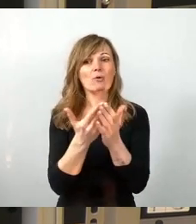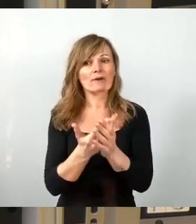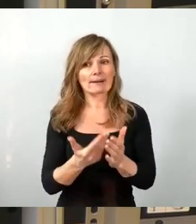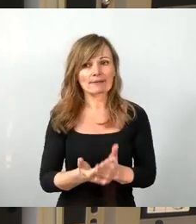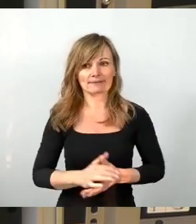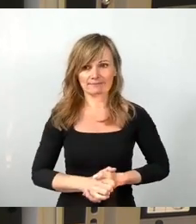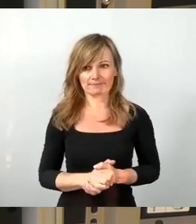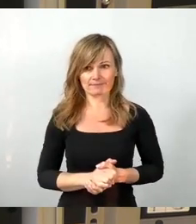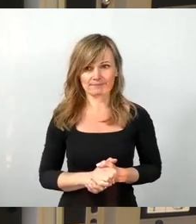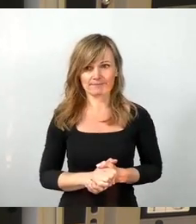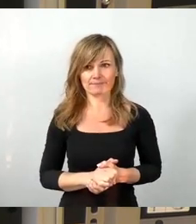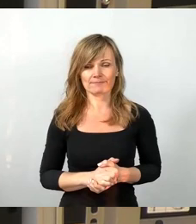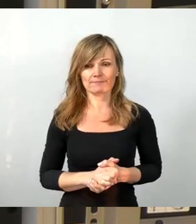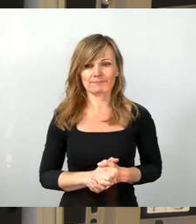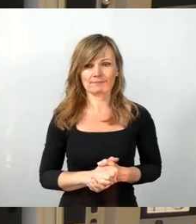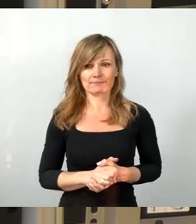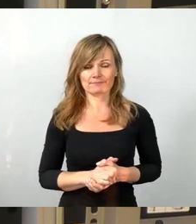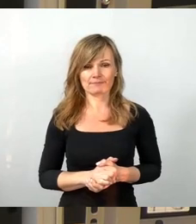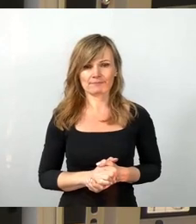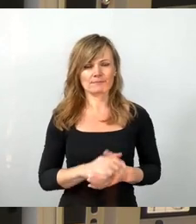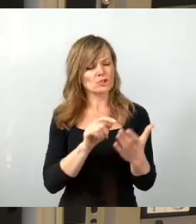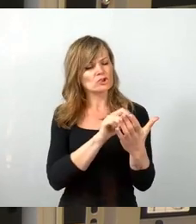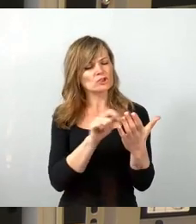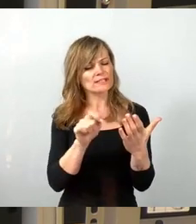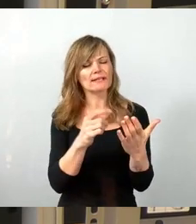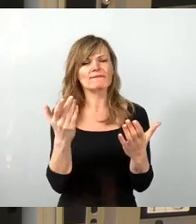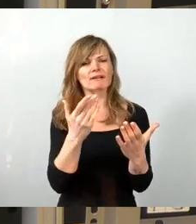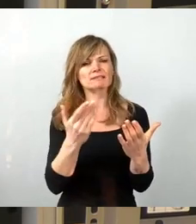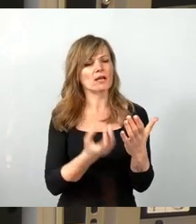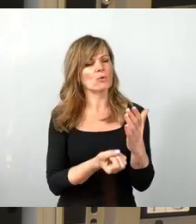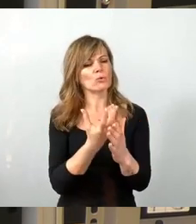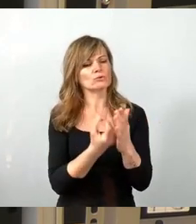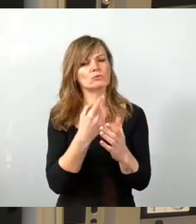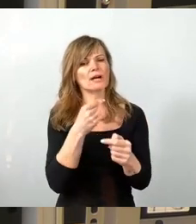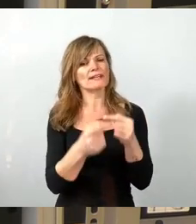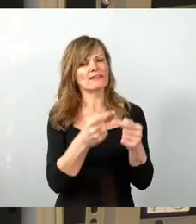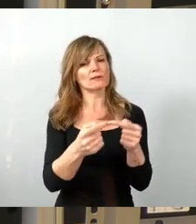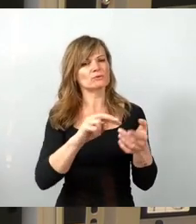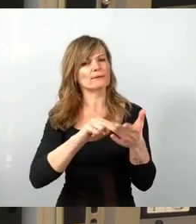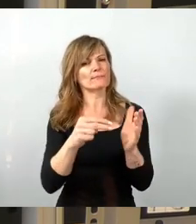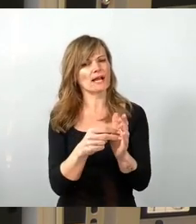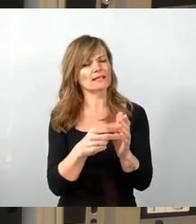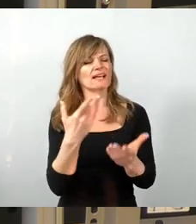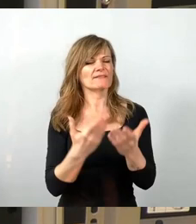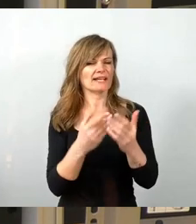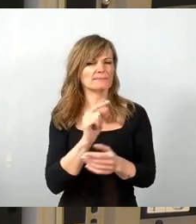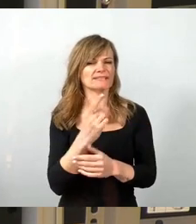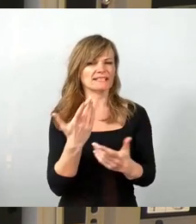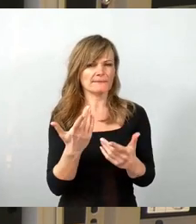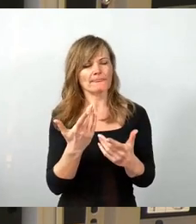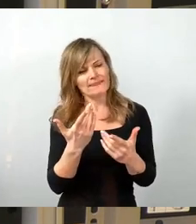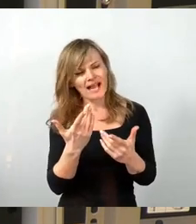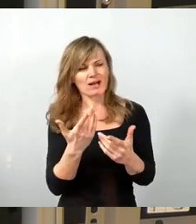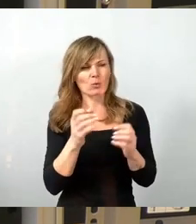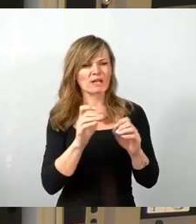Da wurde gestrichen, der Kulturentwicklungsplan, ja, geht vielleicht ein bisschen weit, und da wurde auch gestrichen, wo wir gesagt haben, okay,